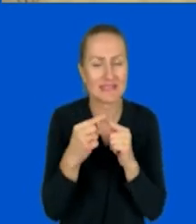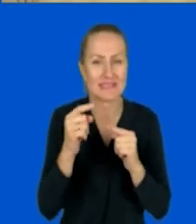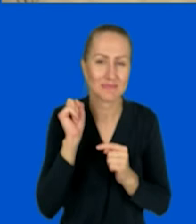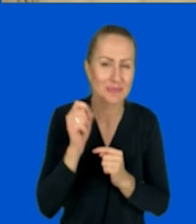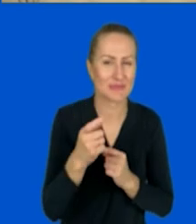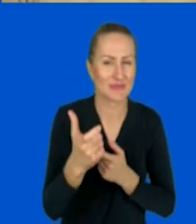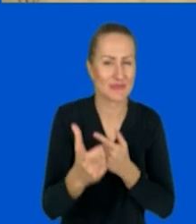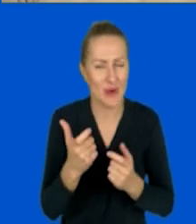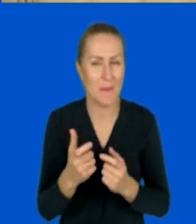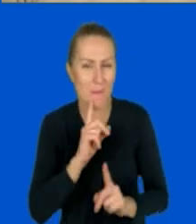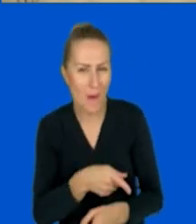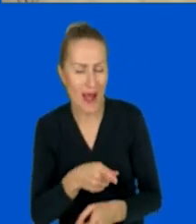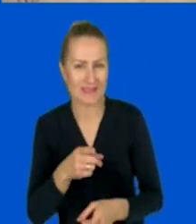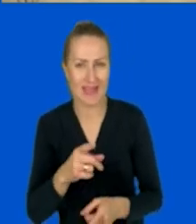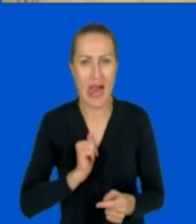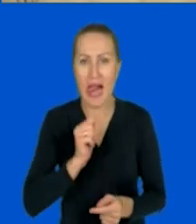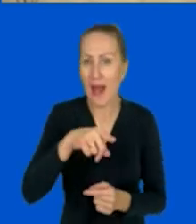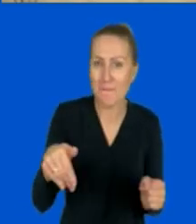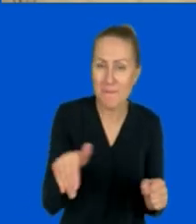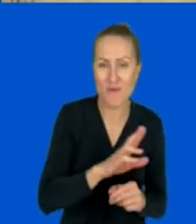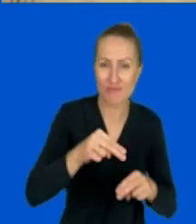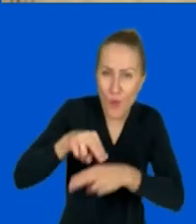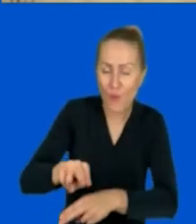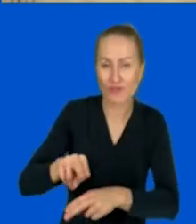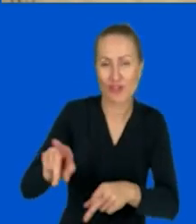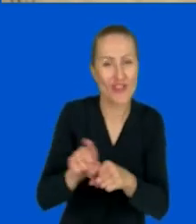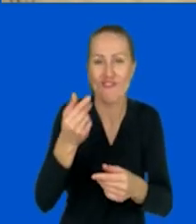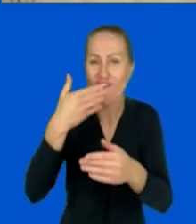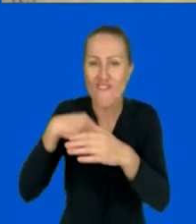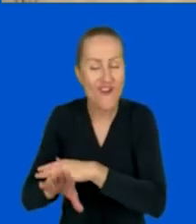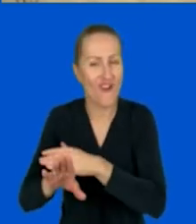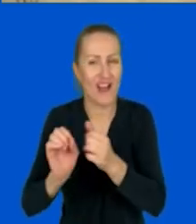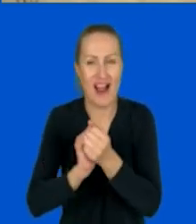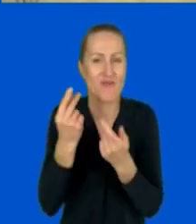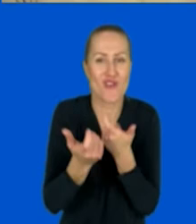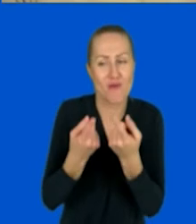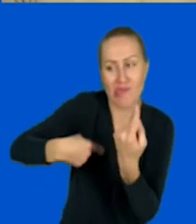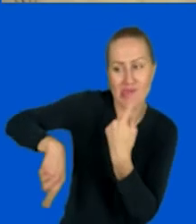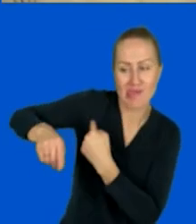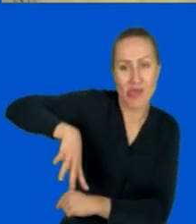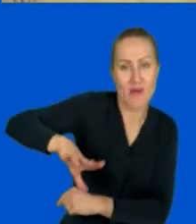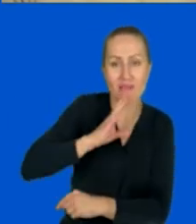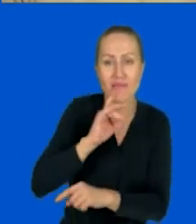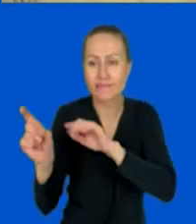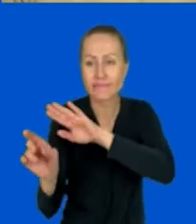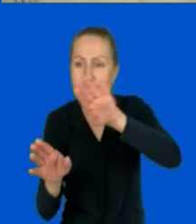żeby brali udział i nie wychodzili, albo nie robili innej fuchy w drugim okienku?